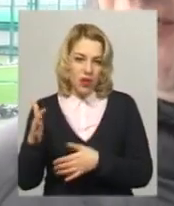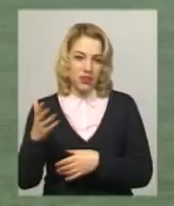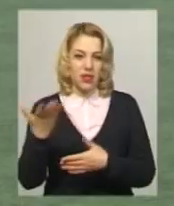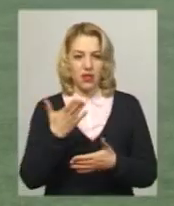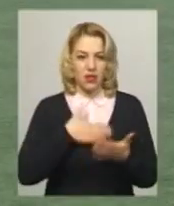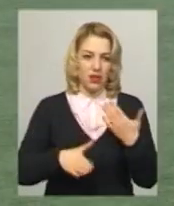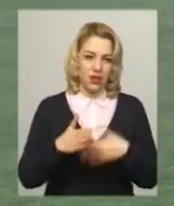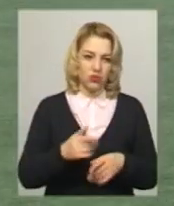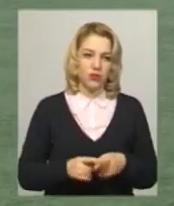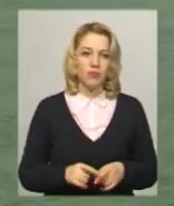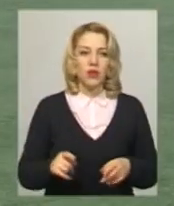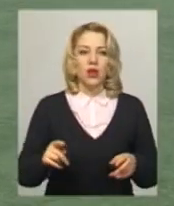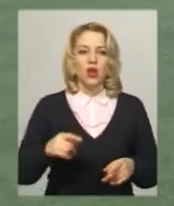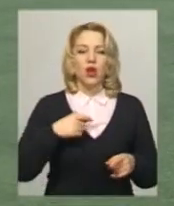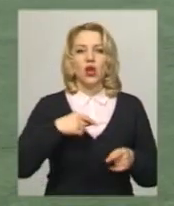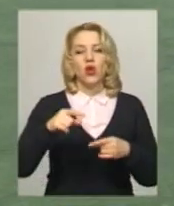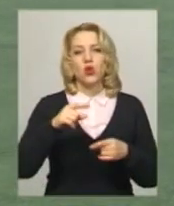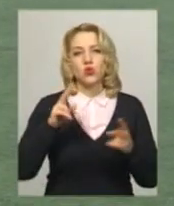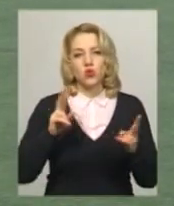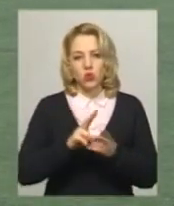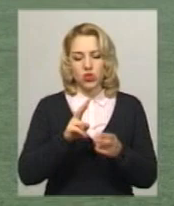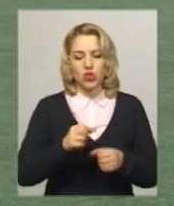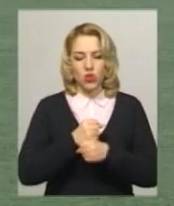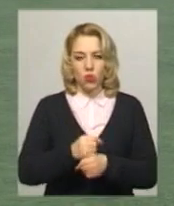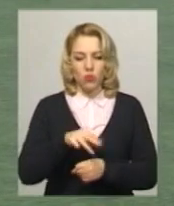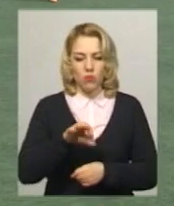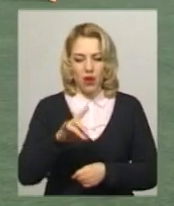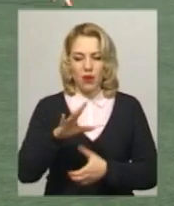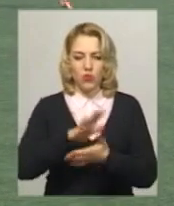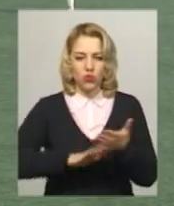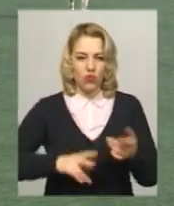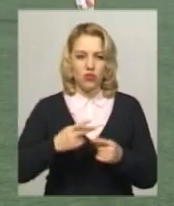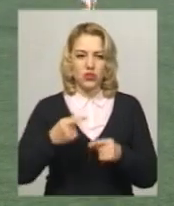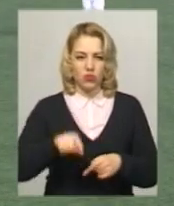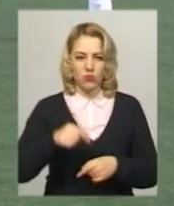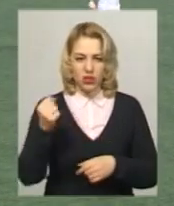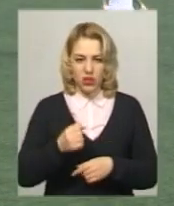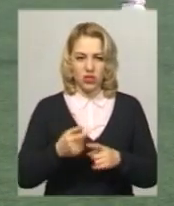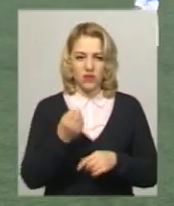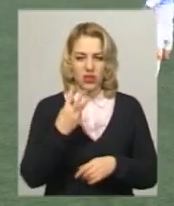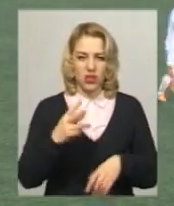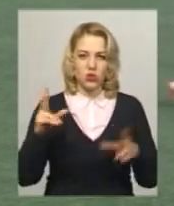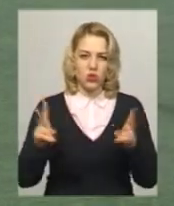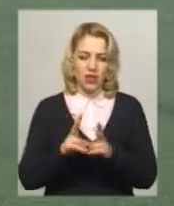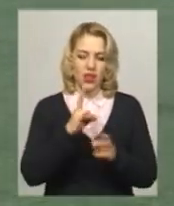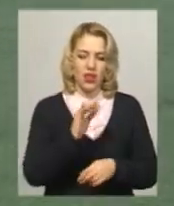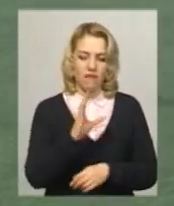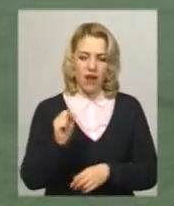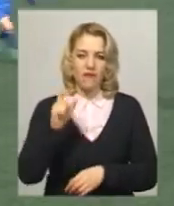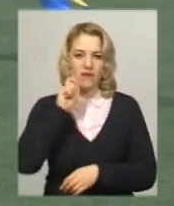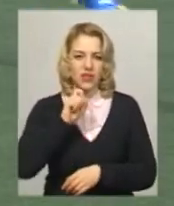радують. Зустріч у Кубку мера продовжиться ще на цьому тижні. У суботу, 23 лютого, в 13-й зустрінеться Нива в Вінниці зі